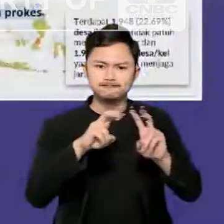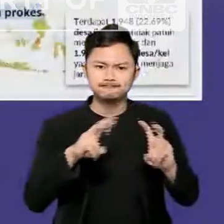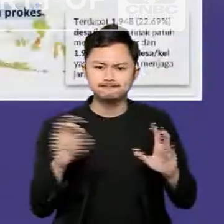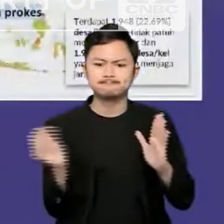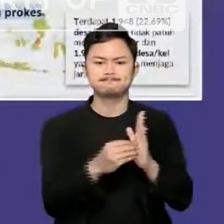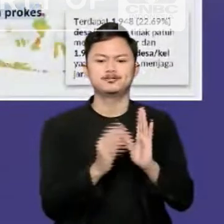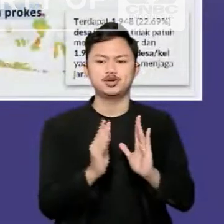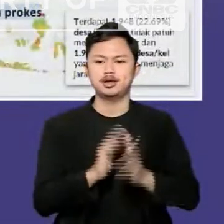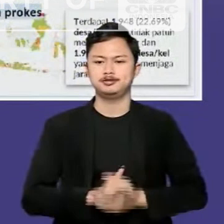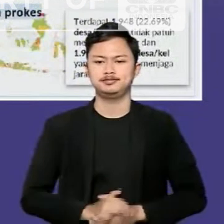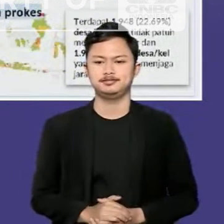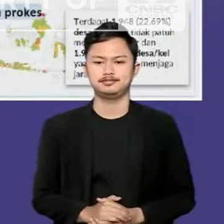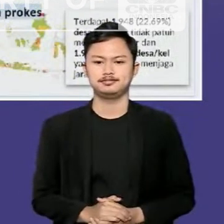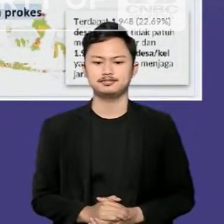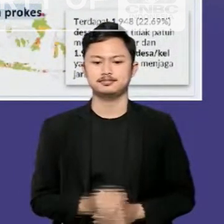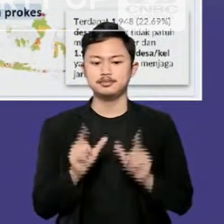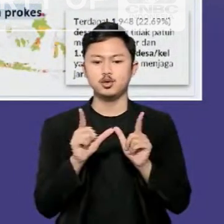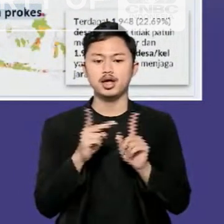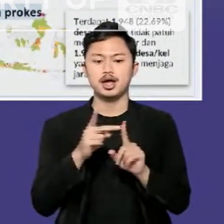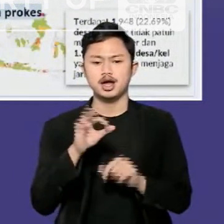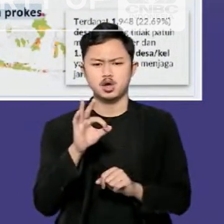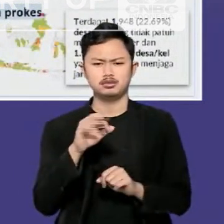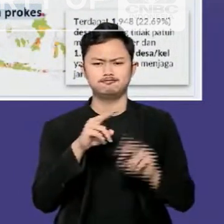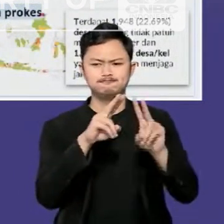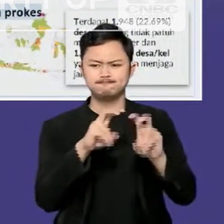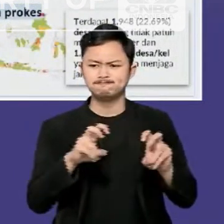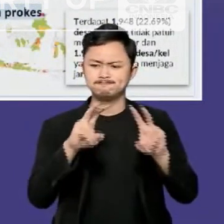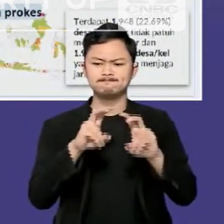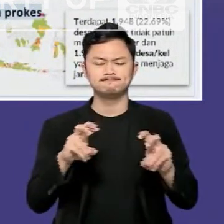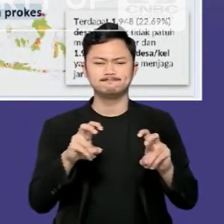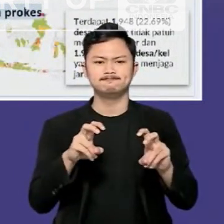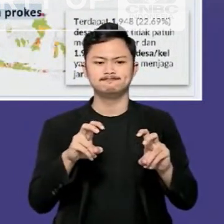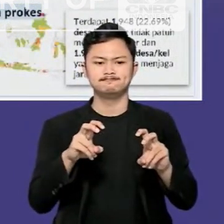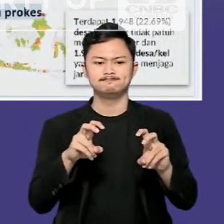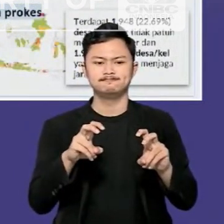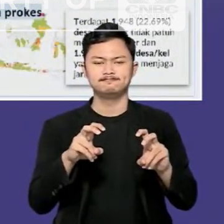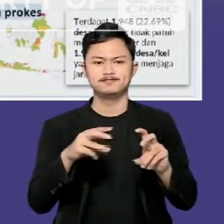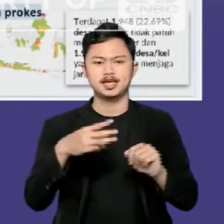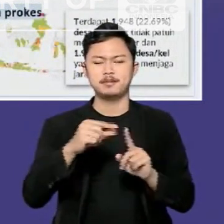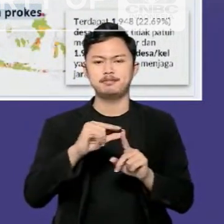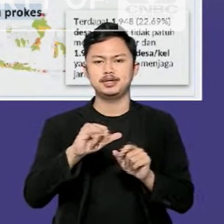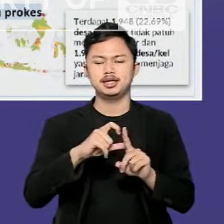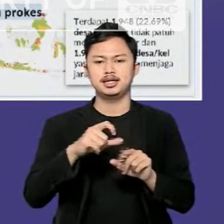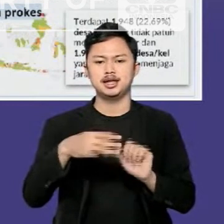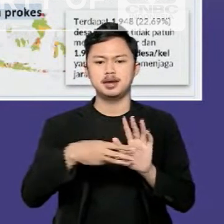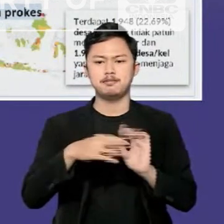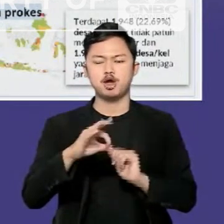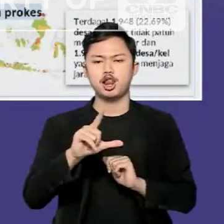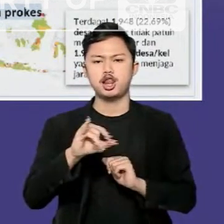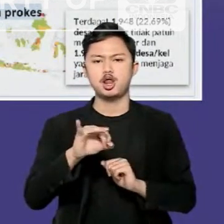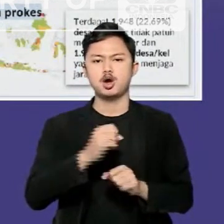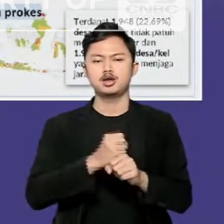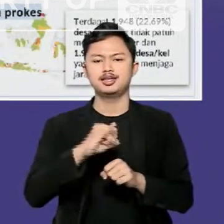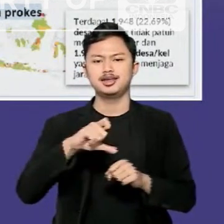ke GIS-AID. WHO dalam rilis weekly epidemiological update pada